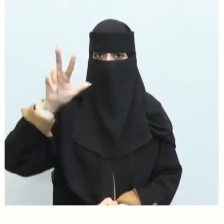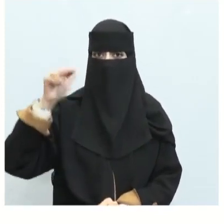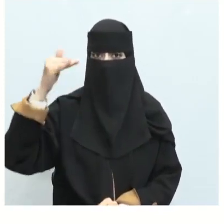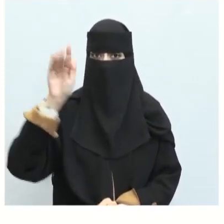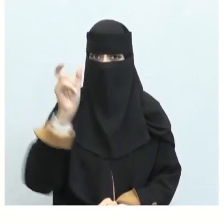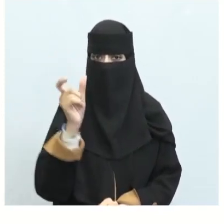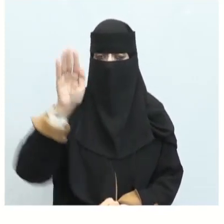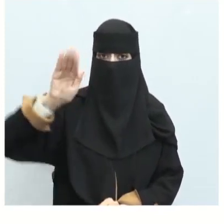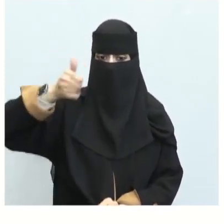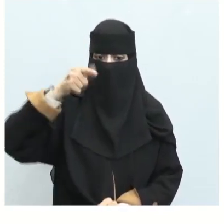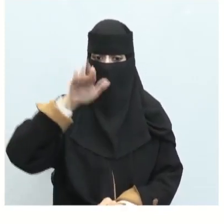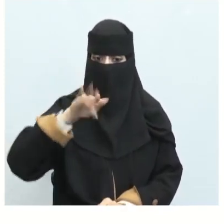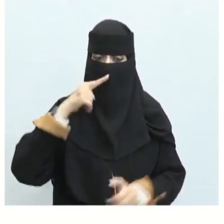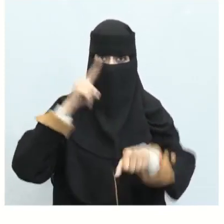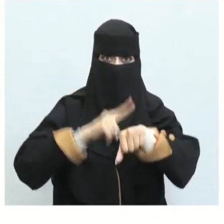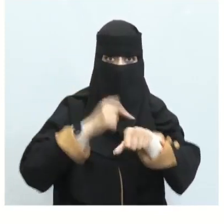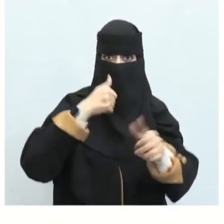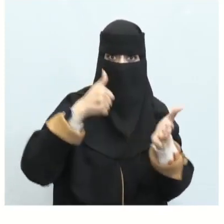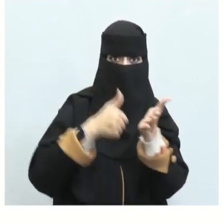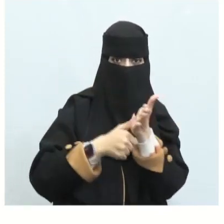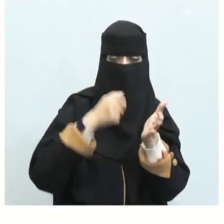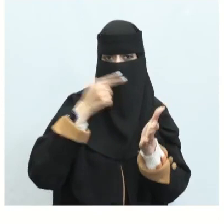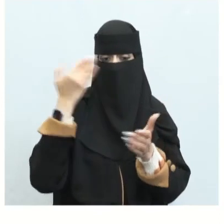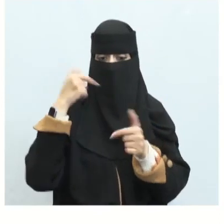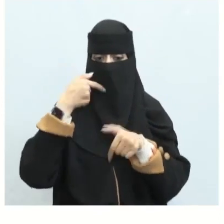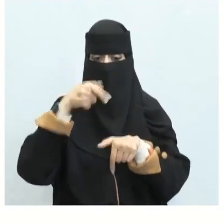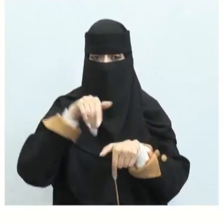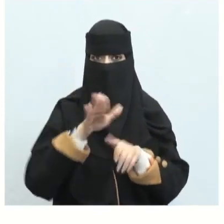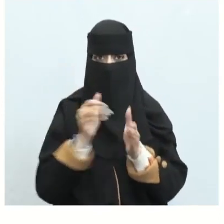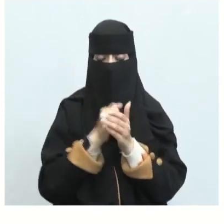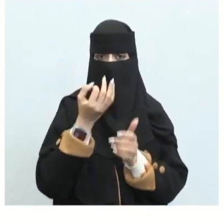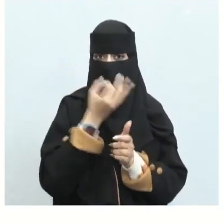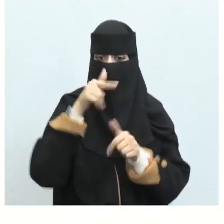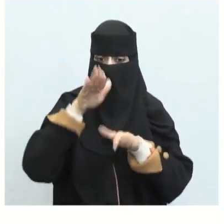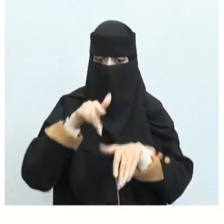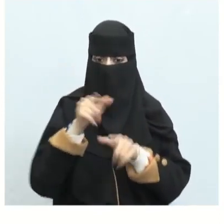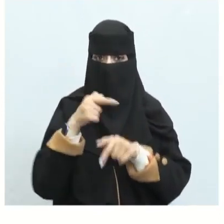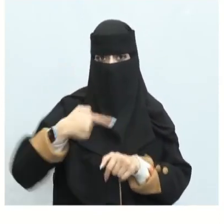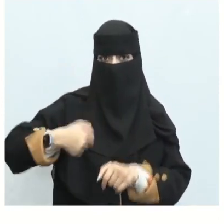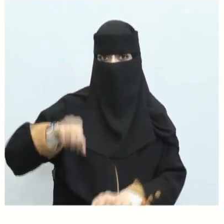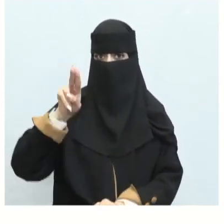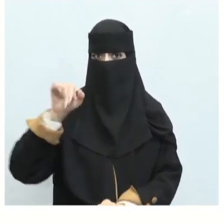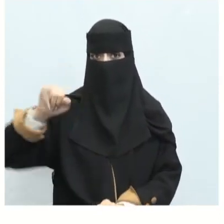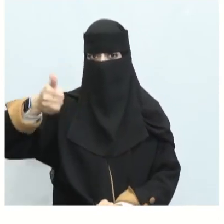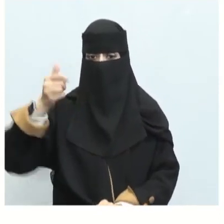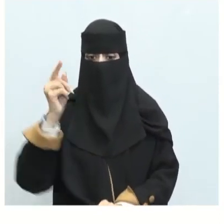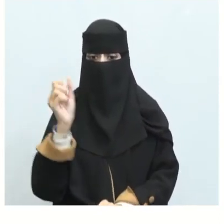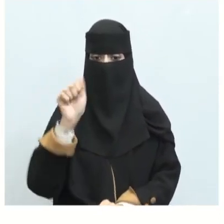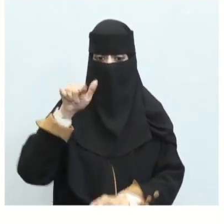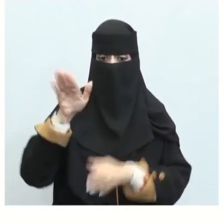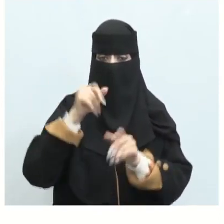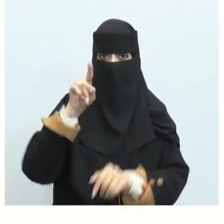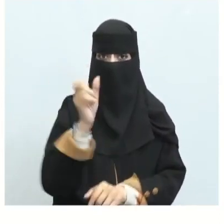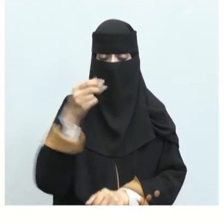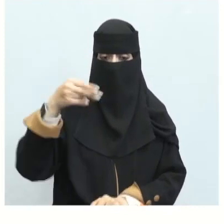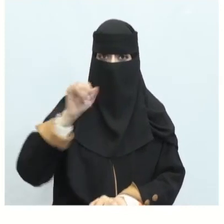القصيدة في العصر الجاهلي وقالت فيه أروع الشعر وأعذبه واسمها تماظر بنت عمر بن بني سليم